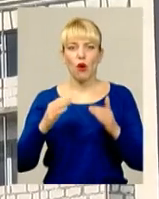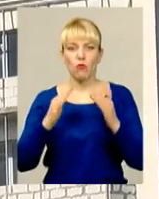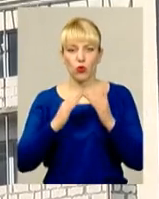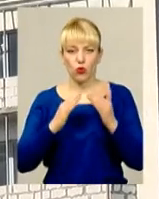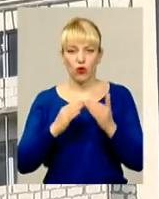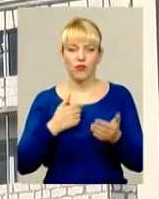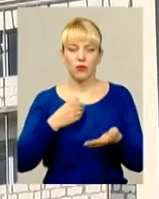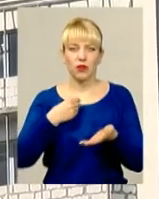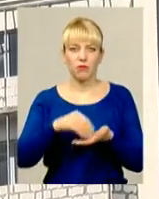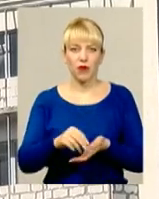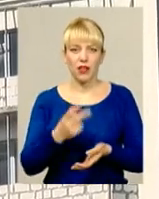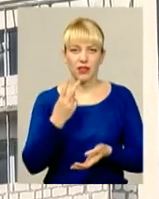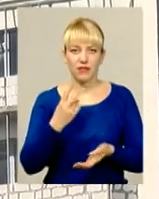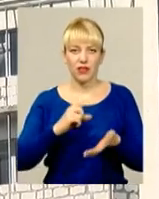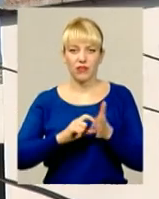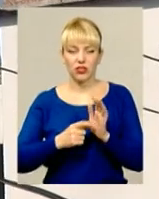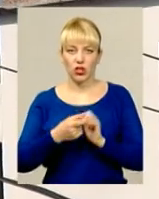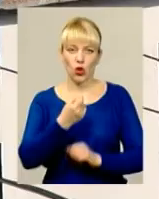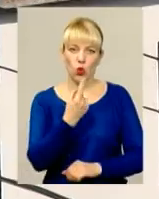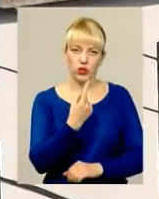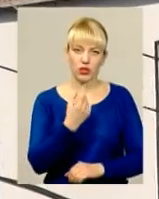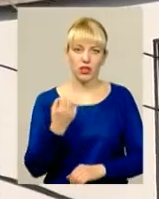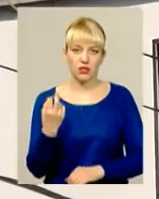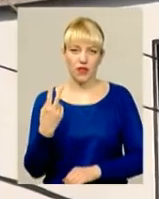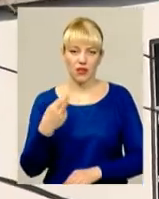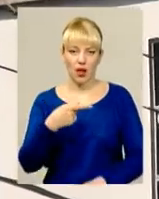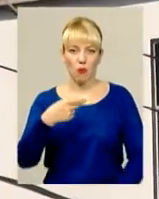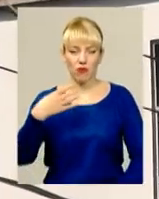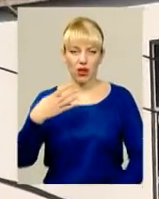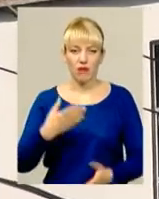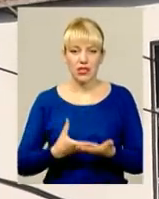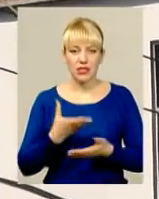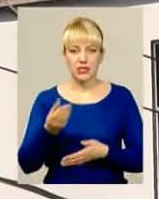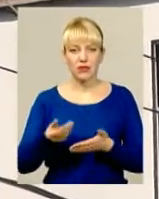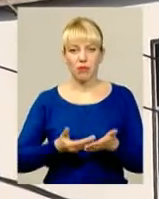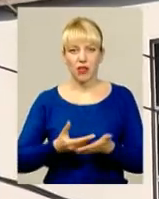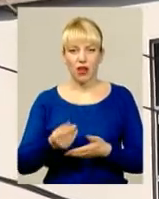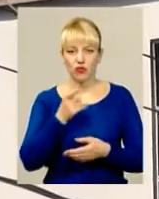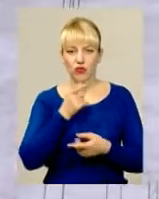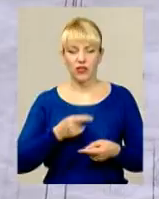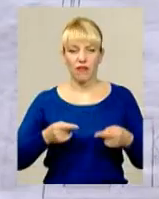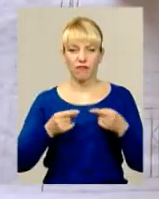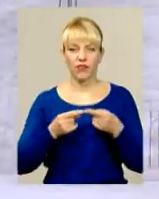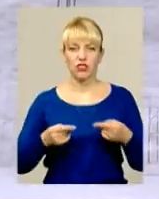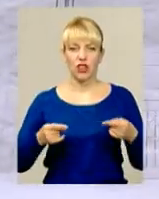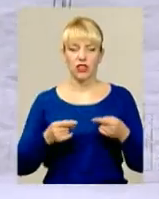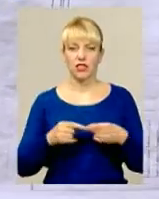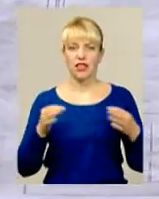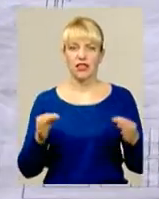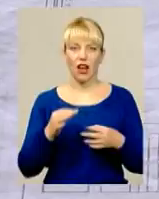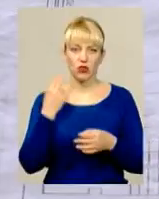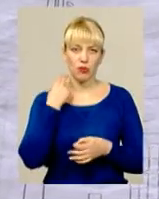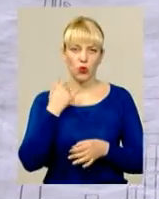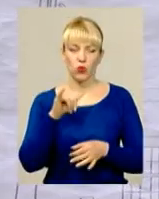на 11 та 12 поверхах. За словами Марії Іванівни, сплачувала вона необхідну суму вчасно. Ніякої заборгованості не